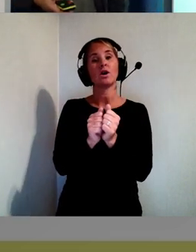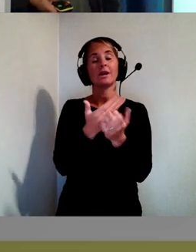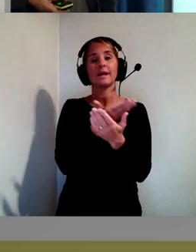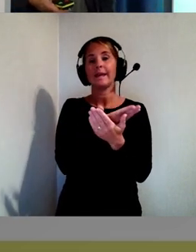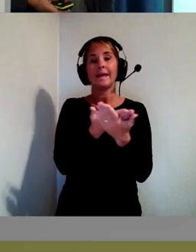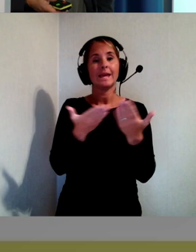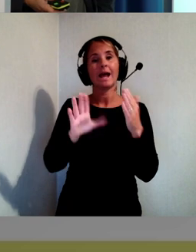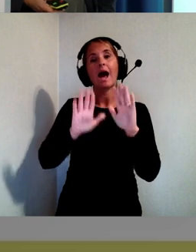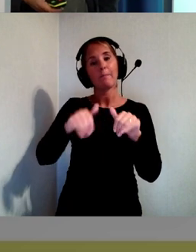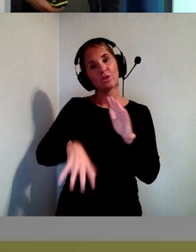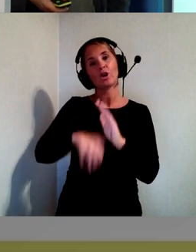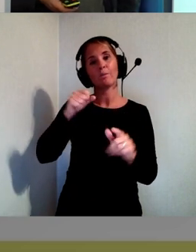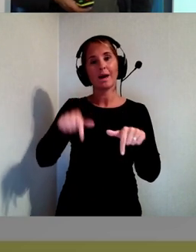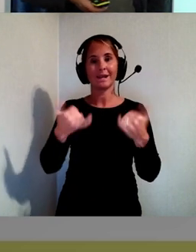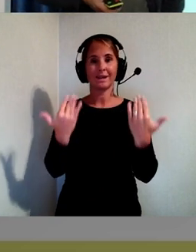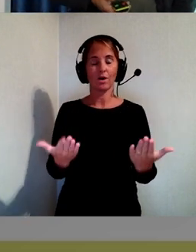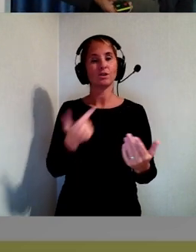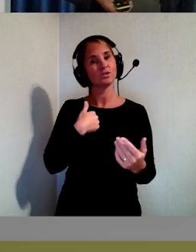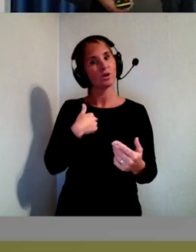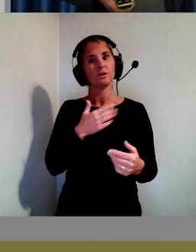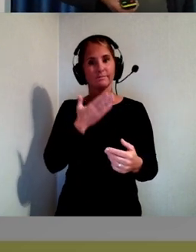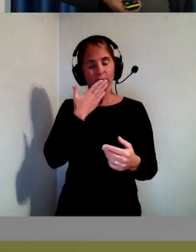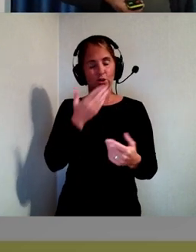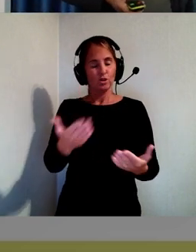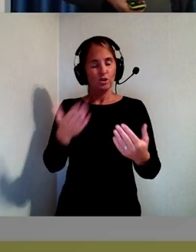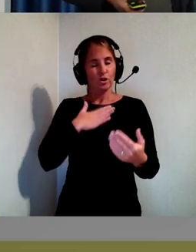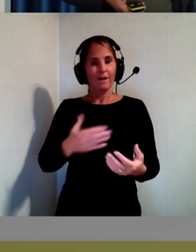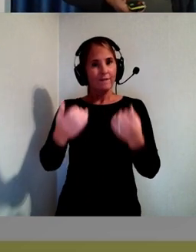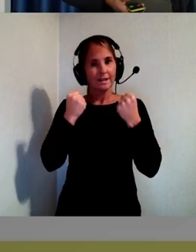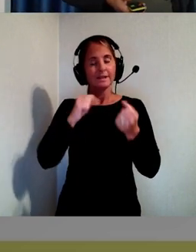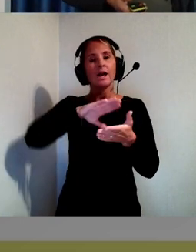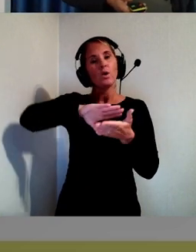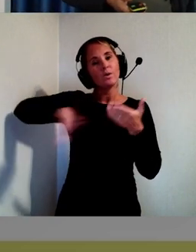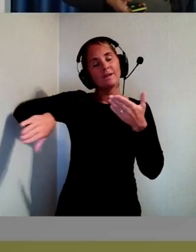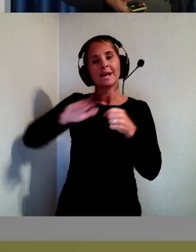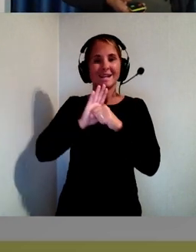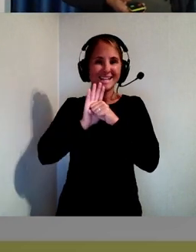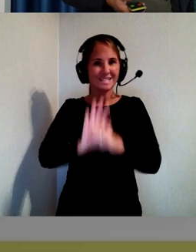varmt om hjärtat det är ju det här med att undvika diskrimineringsinvändningar.